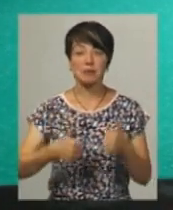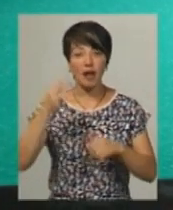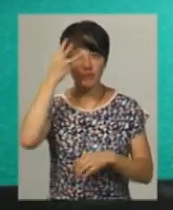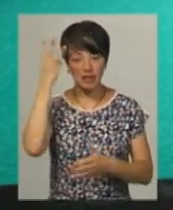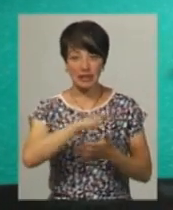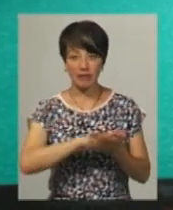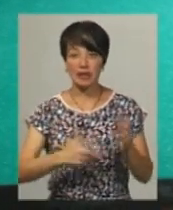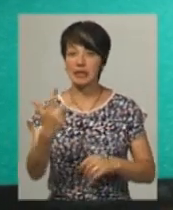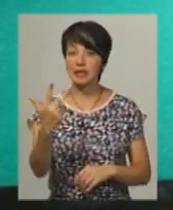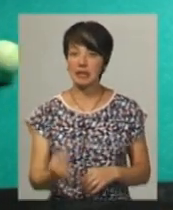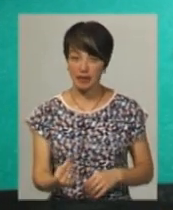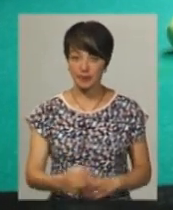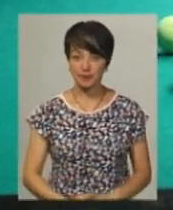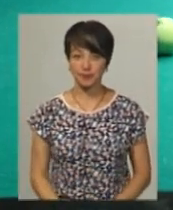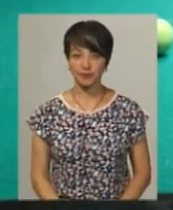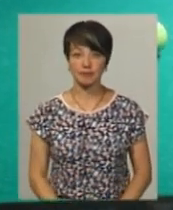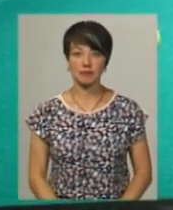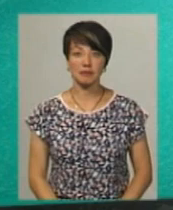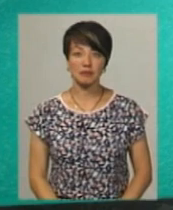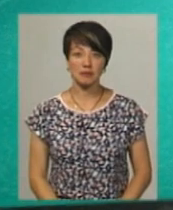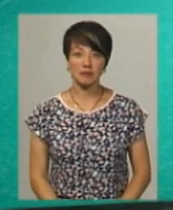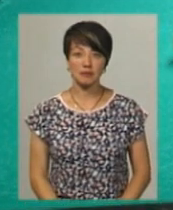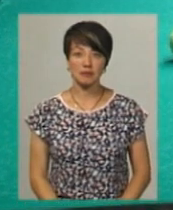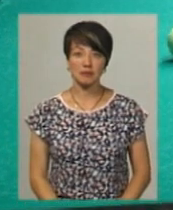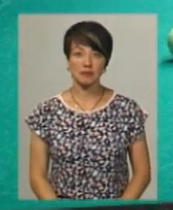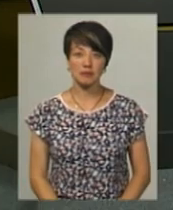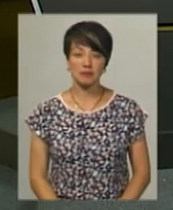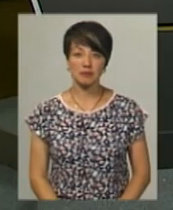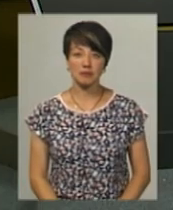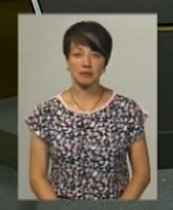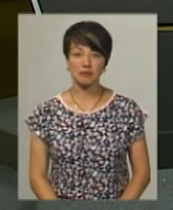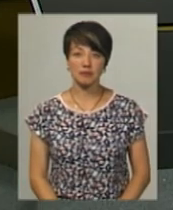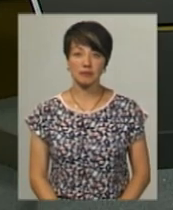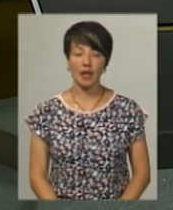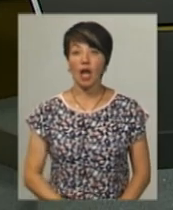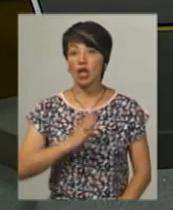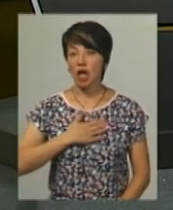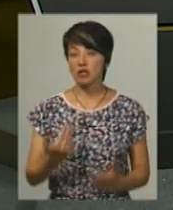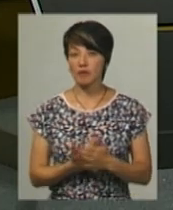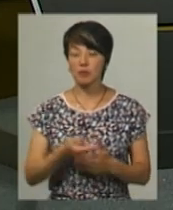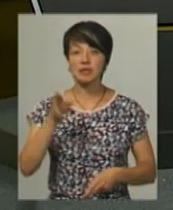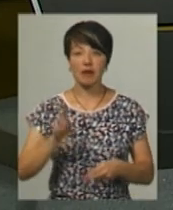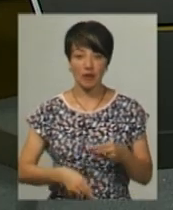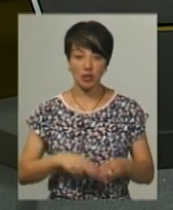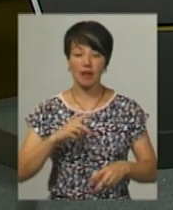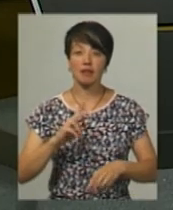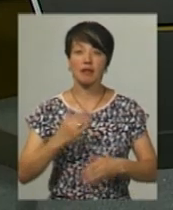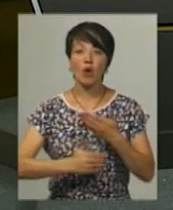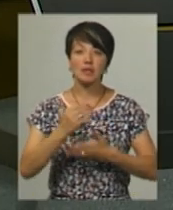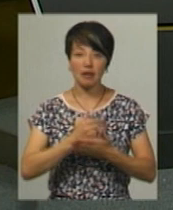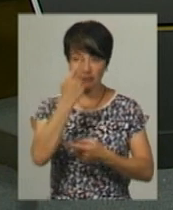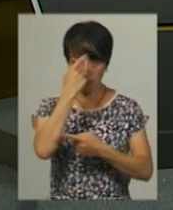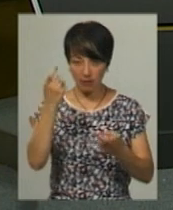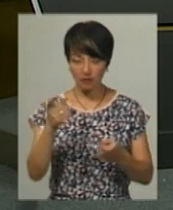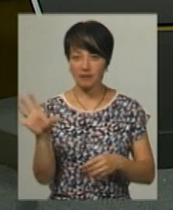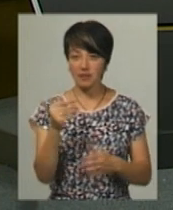Хмельницькому триватимуть три дні. Світлана Поробок, Олександр Горішевський – новини. Наш випуск на цьому завершено. Наостанок нагадую, що